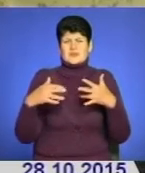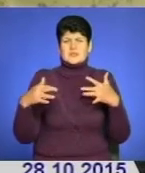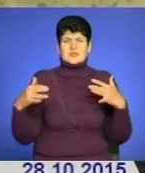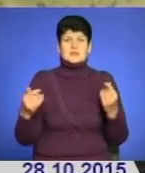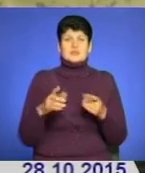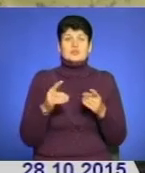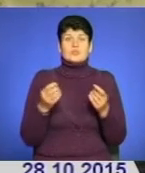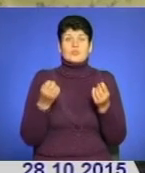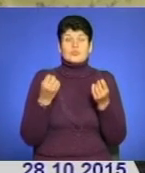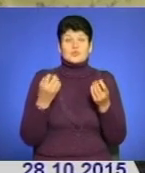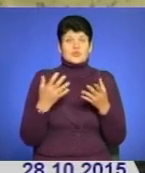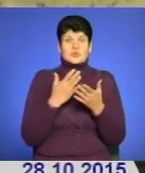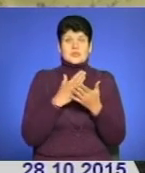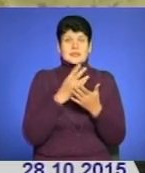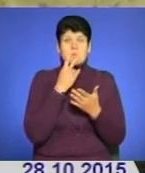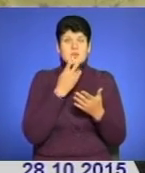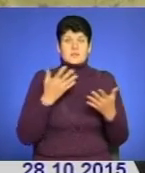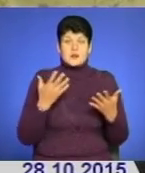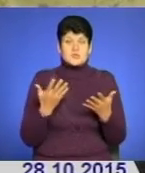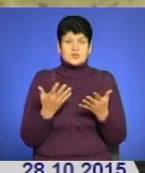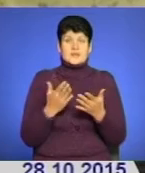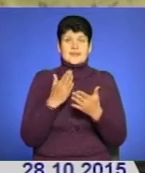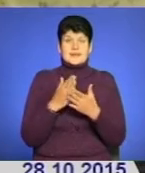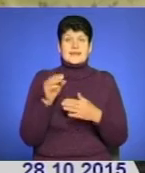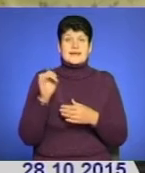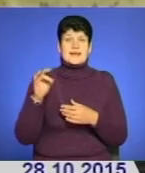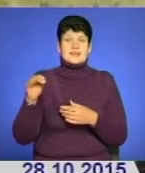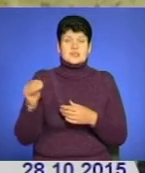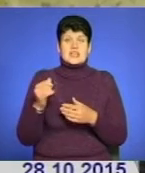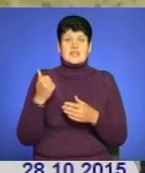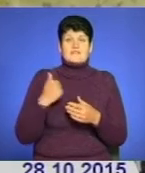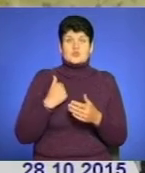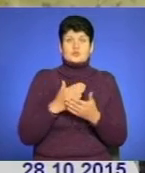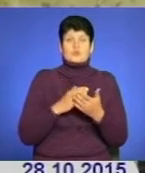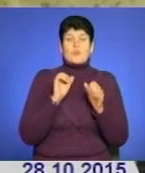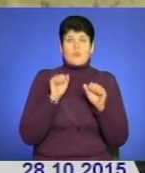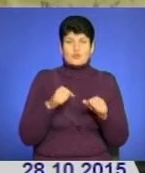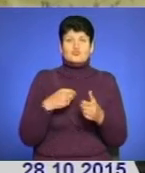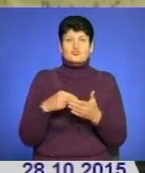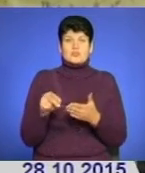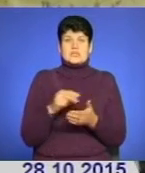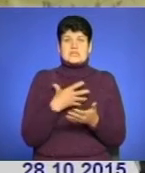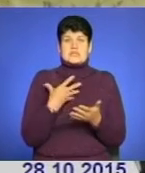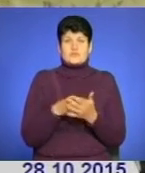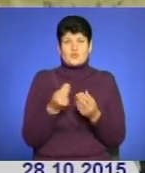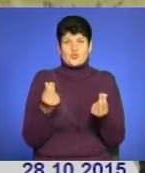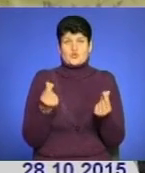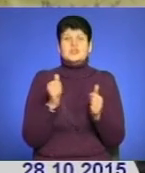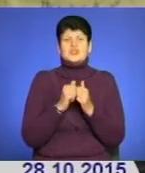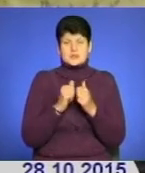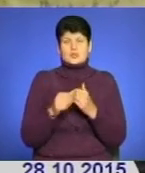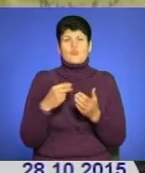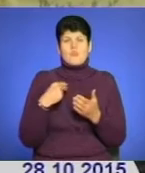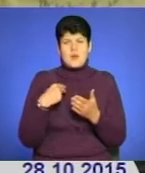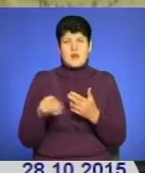наприклад, і жаль, просто не є передбачені. Є якісь речі, які, звичайно, військовослужбовці можуть купити за свій кошт і часто і купляють.